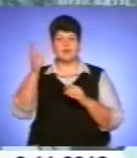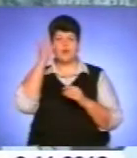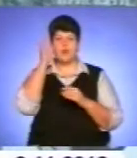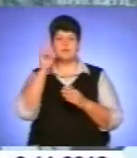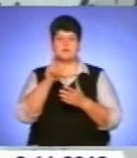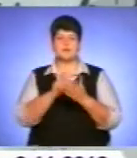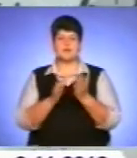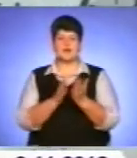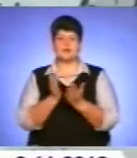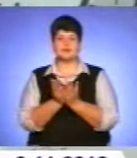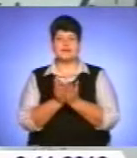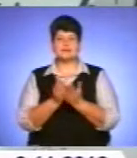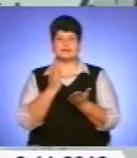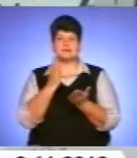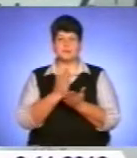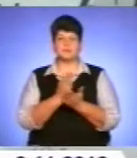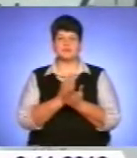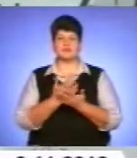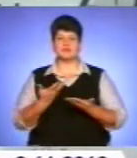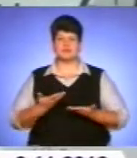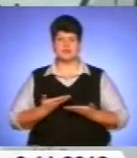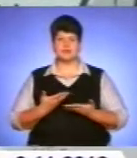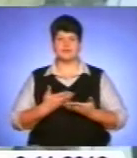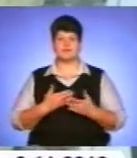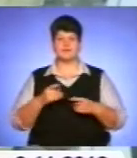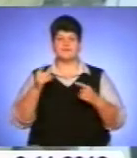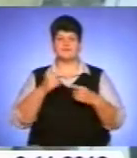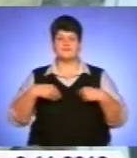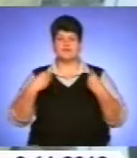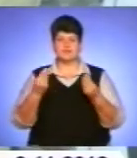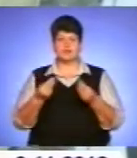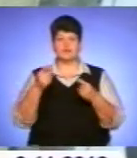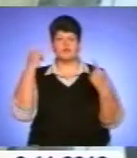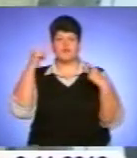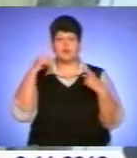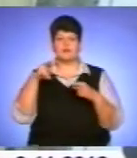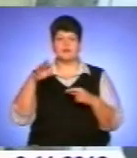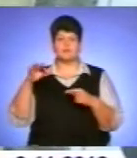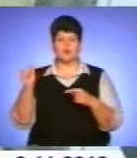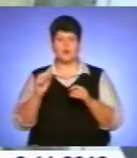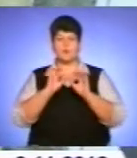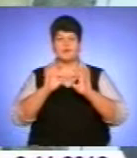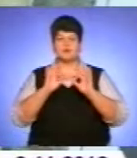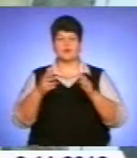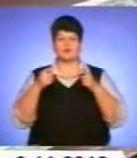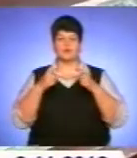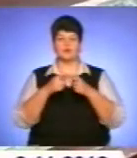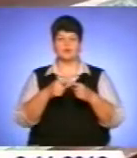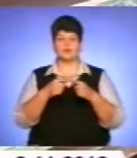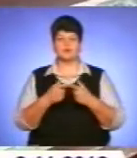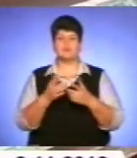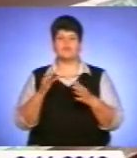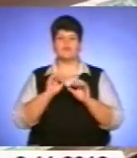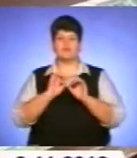Держархівів області експонується прожиттєві видання творів Лепкого, оповідання в глухім куті, видане у Львові в